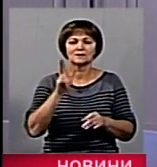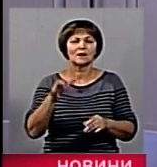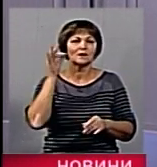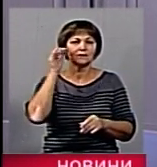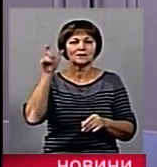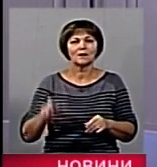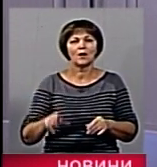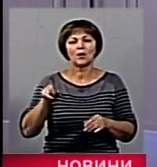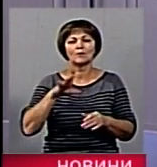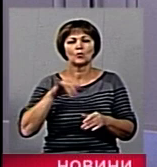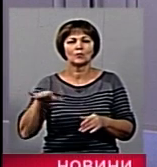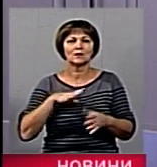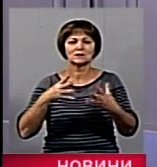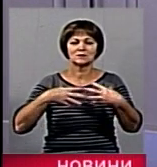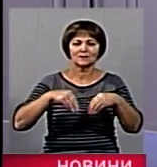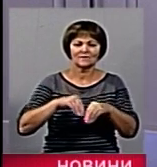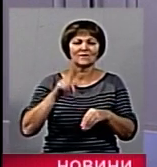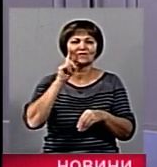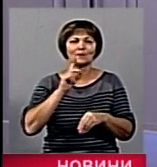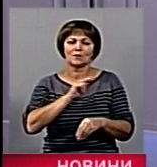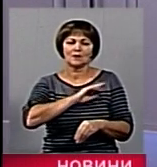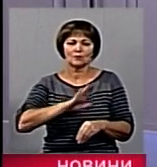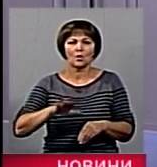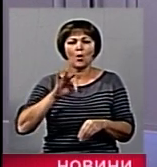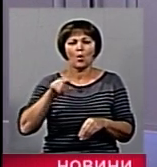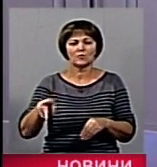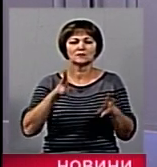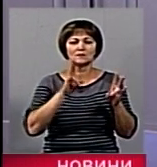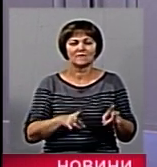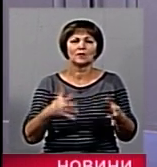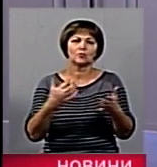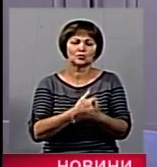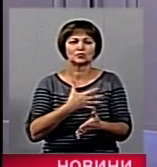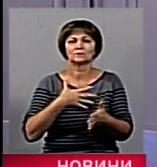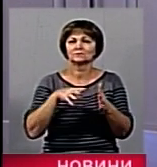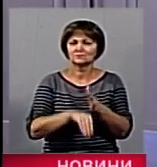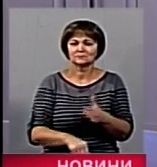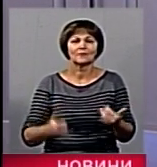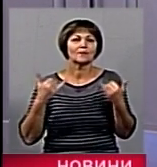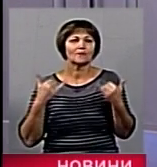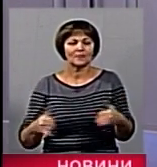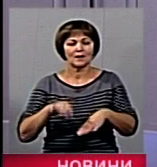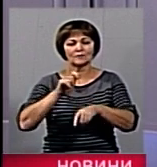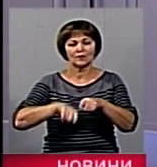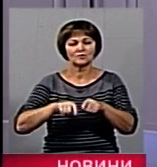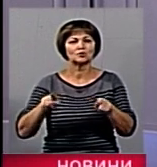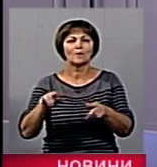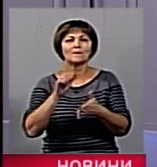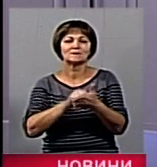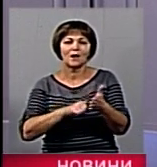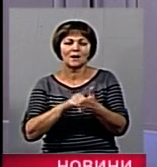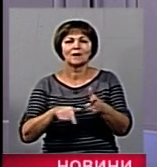-річний житель Романова мав сім'ю, тимчасово не працював, від отриманих травм загинув на місці. На даний час проводиться перевірка щодо